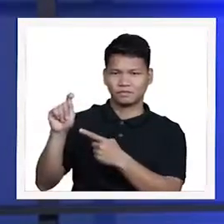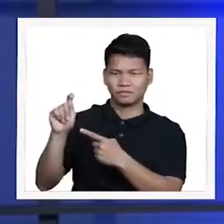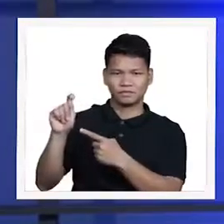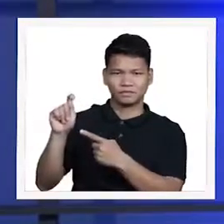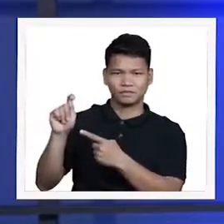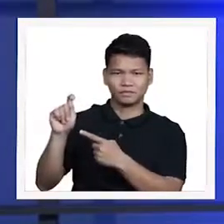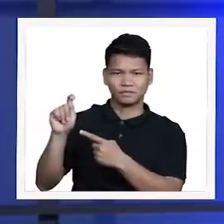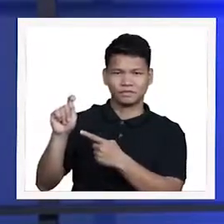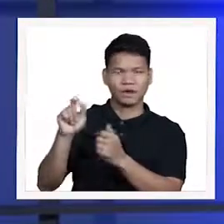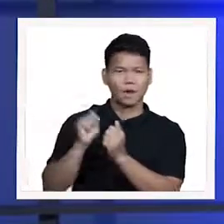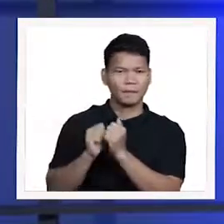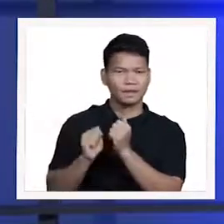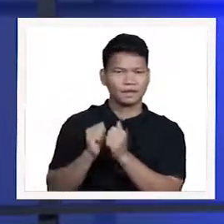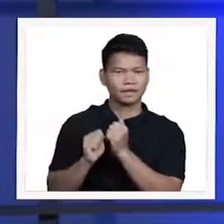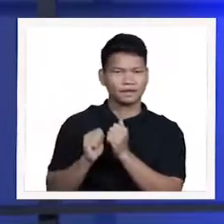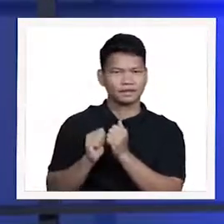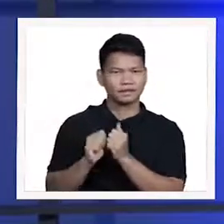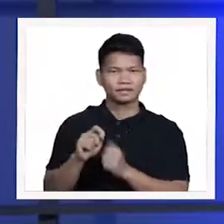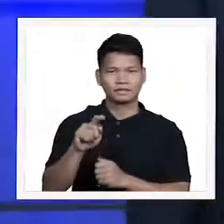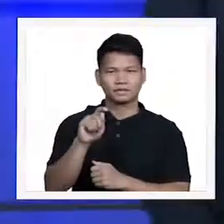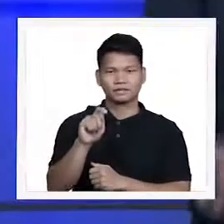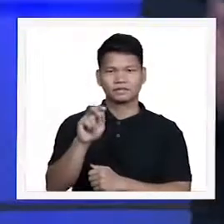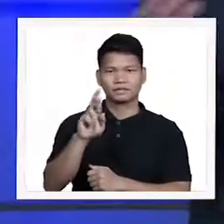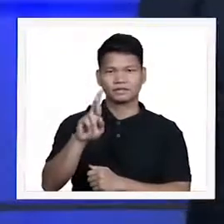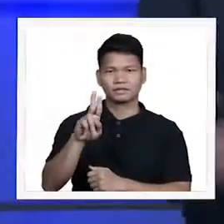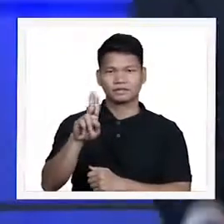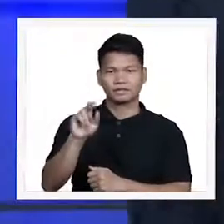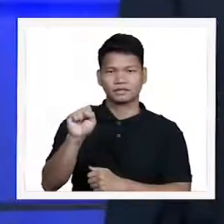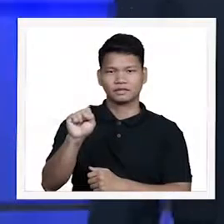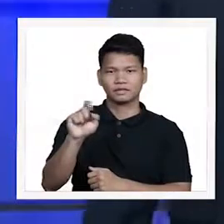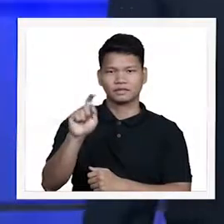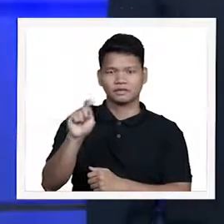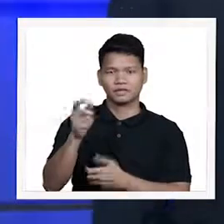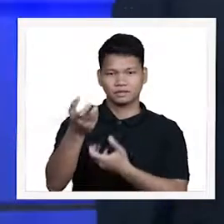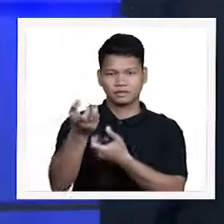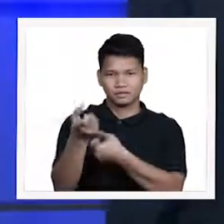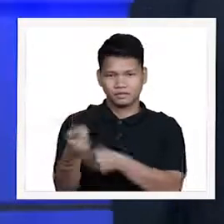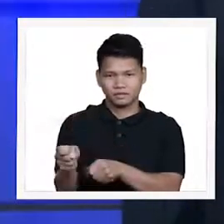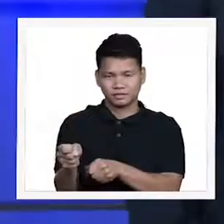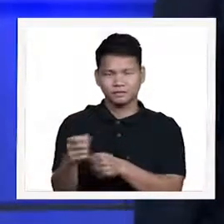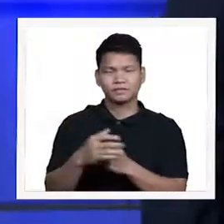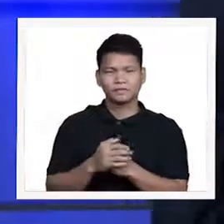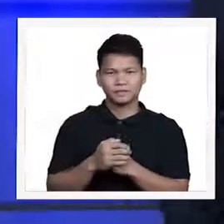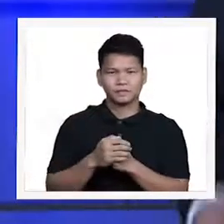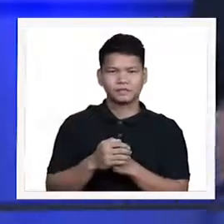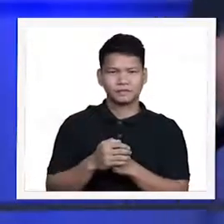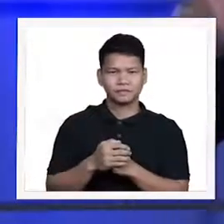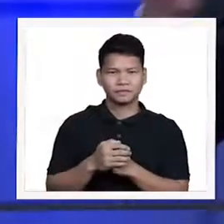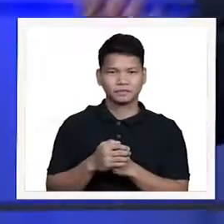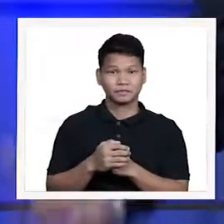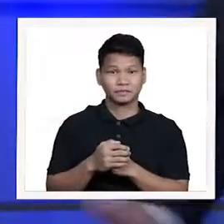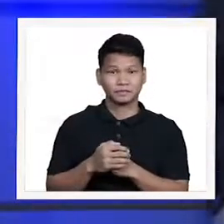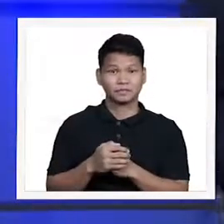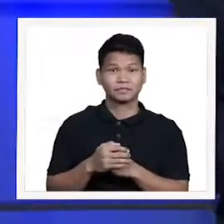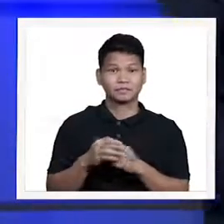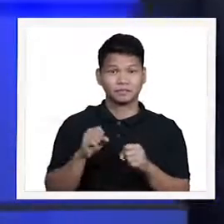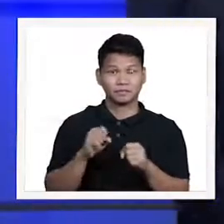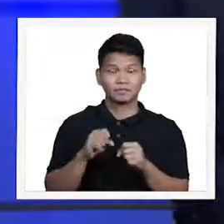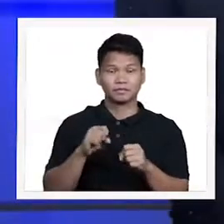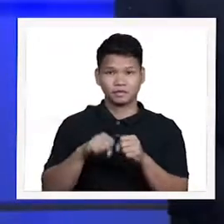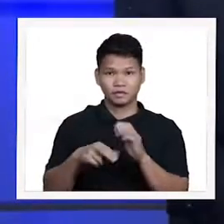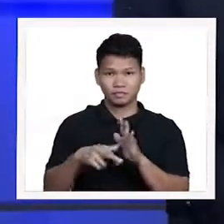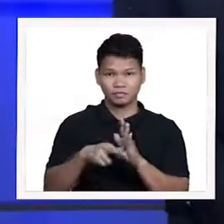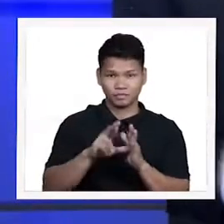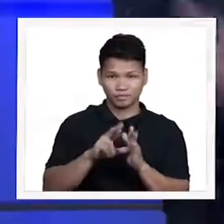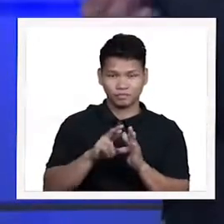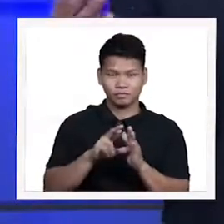which means trust. Pero bago po yan, before, we will still review.